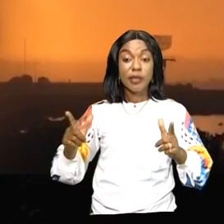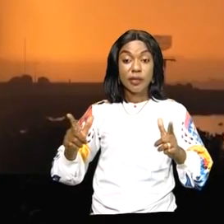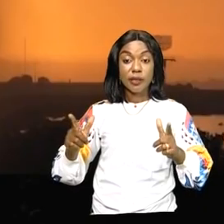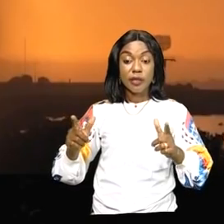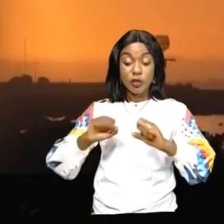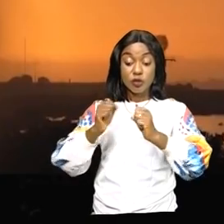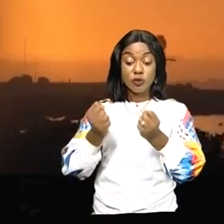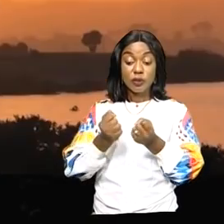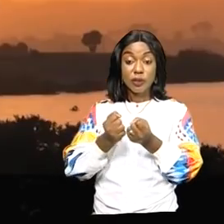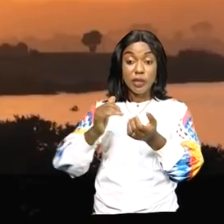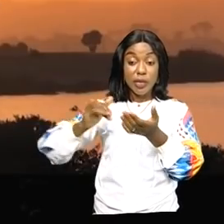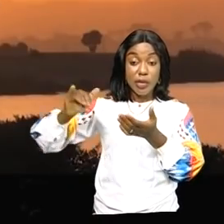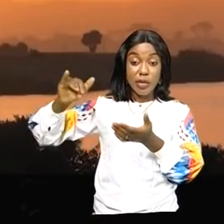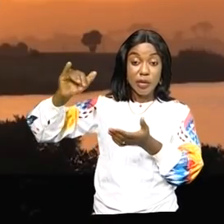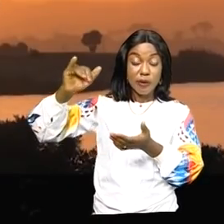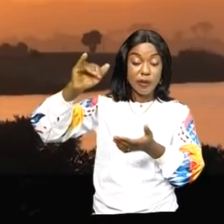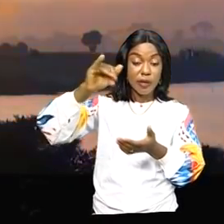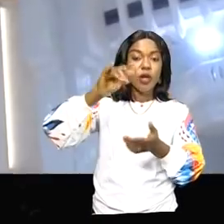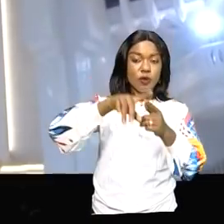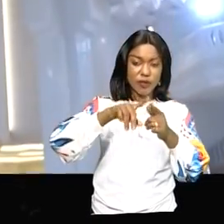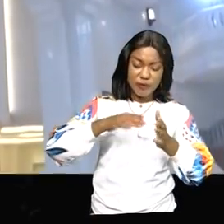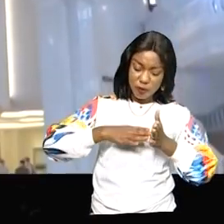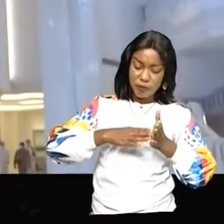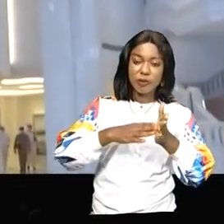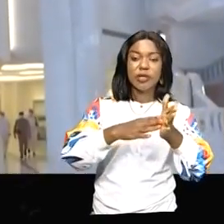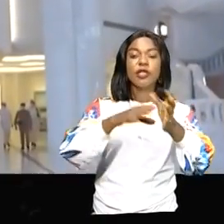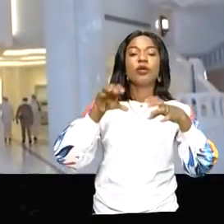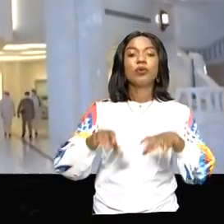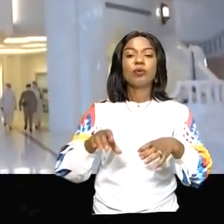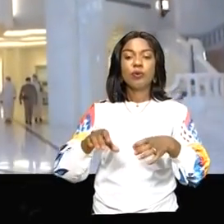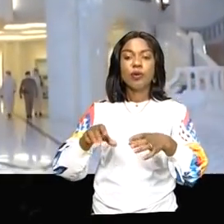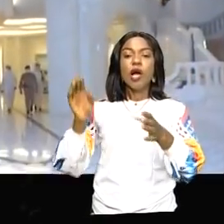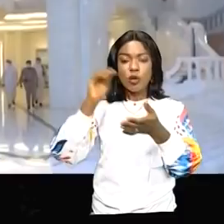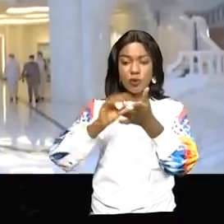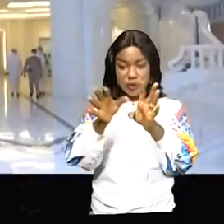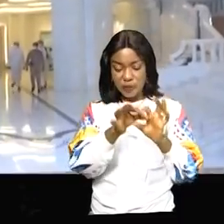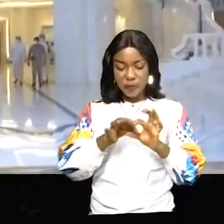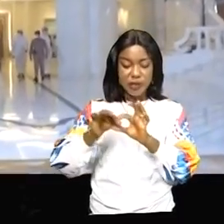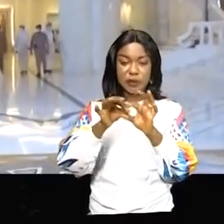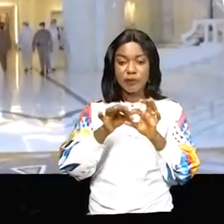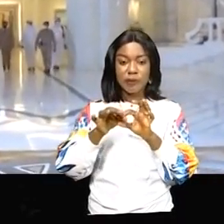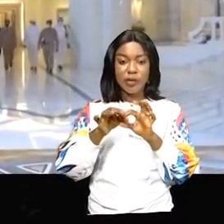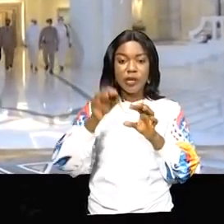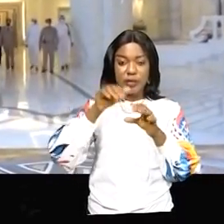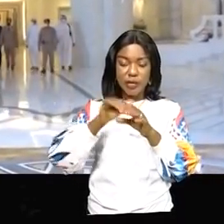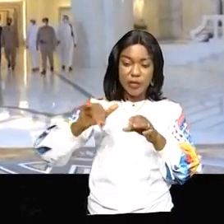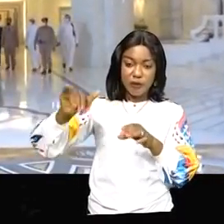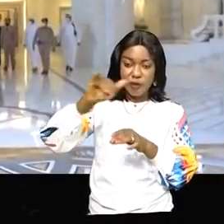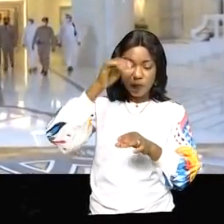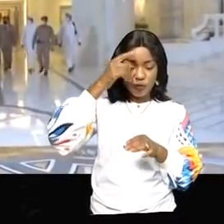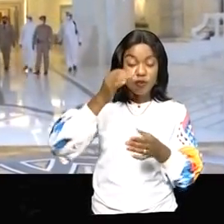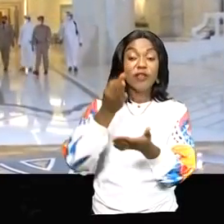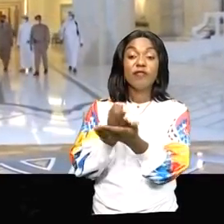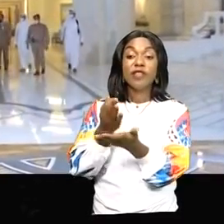internationale Qatar Airways va accompagner la RDC dans un partenariat avec la régie des voies aériennes pour le